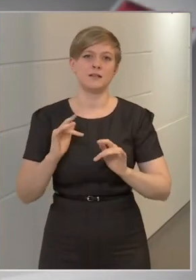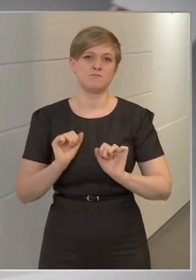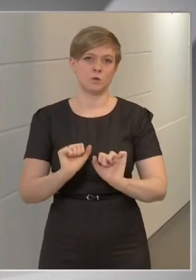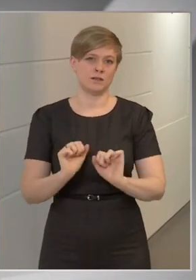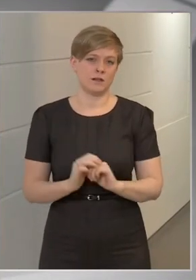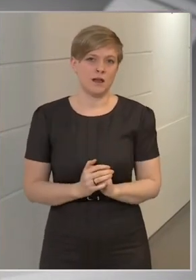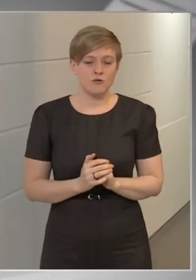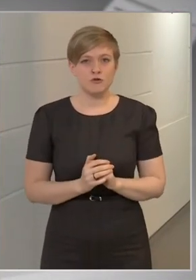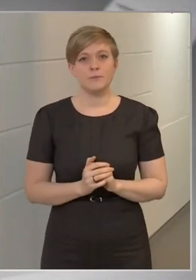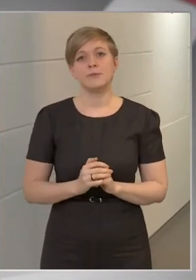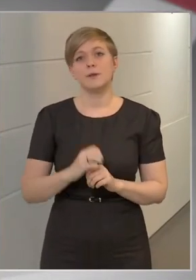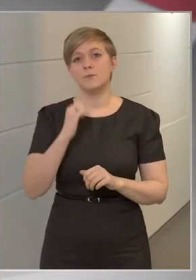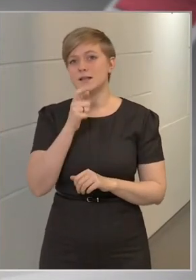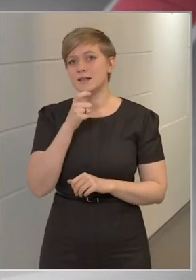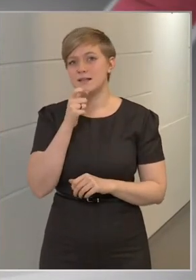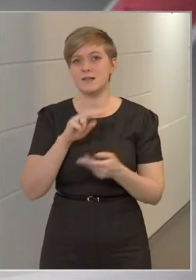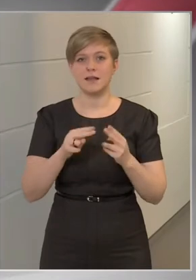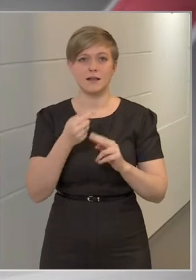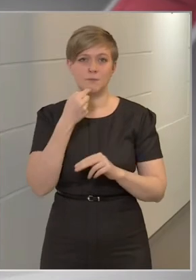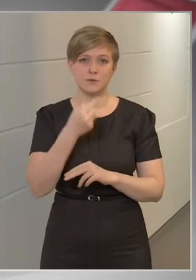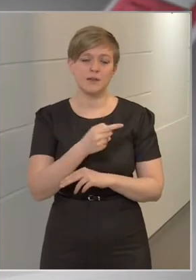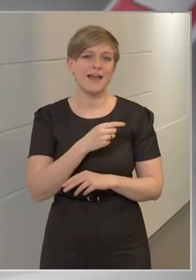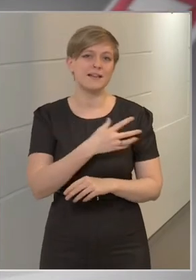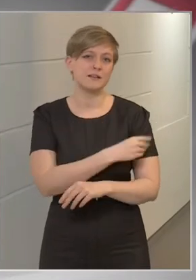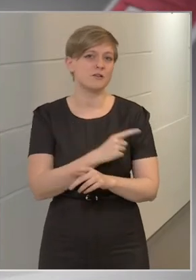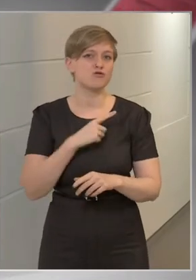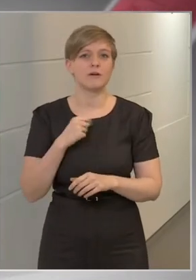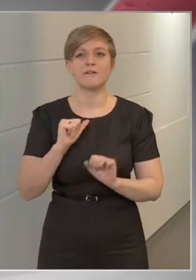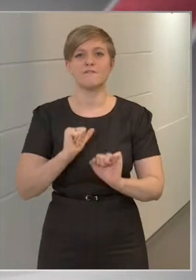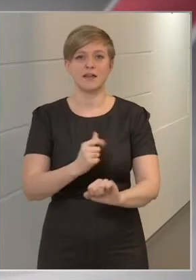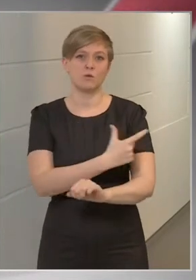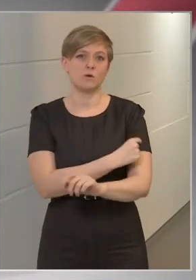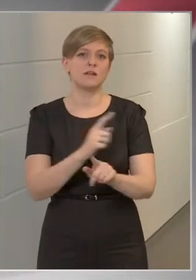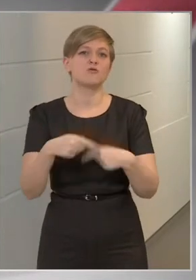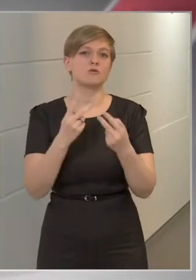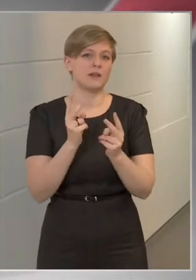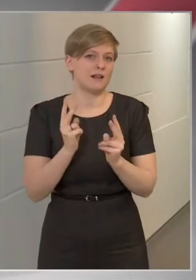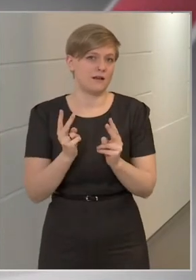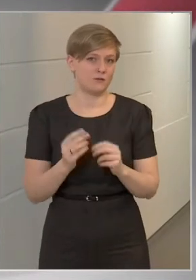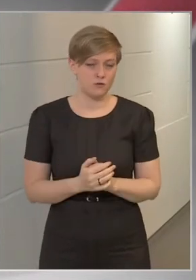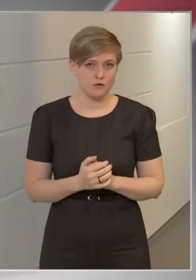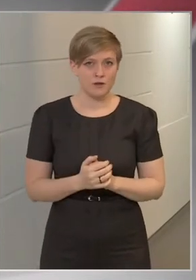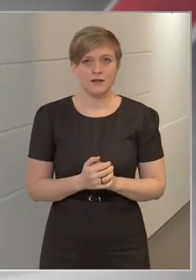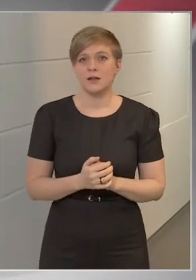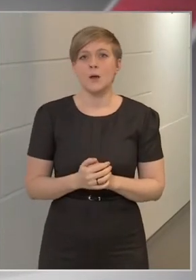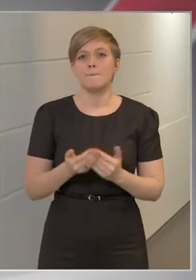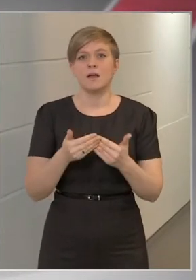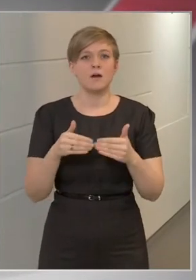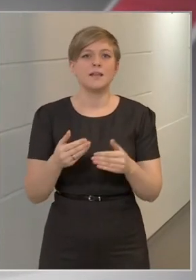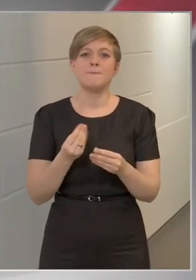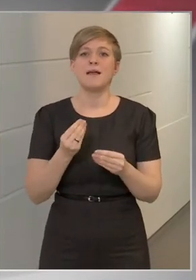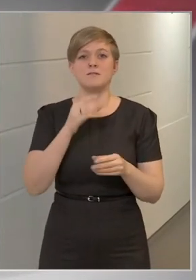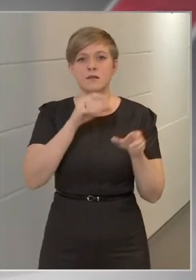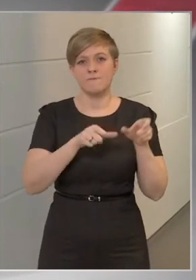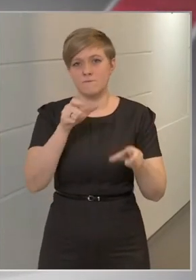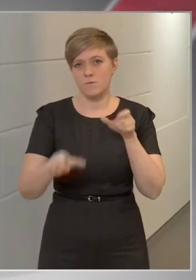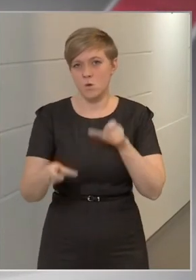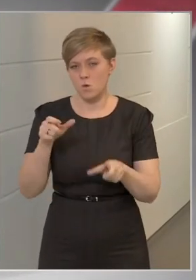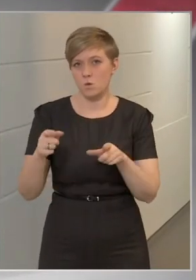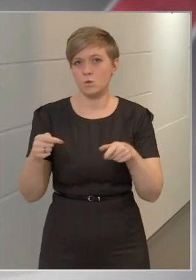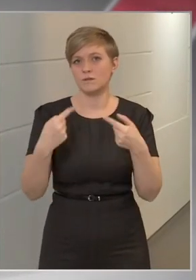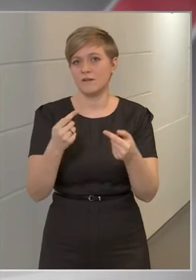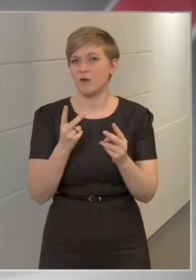Müller Cecília szerdán azt mondta, hogy enyhítése csak a védőoltások után lesz. Ez lehetőség, mi a határ, mennyi beoltott, van-e értelme